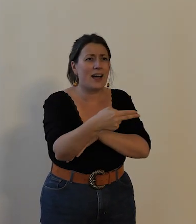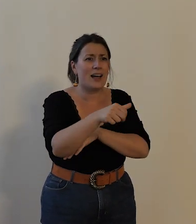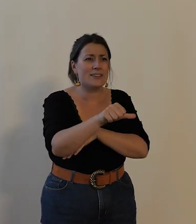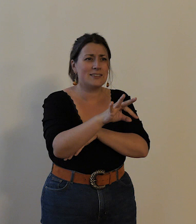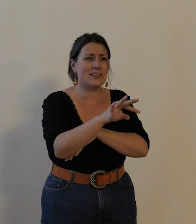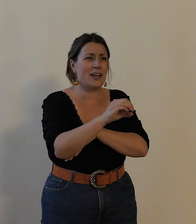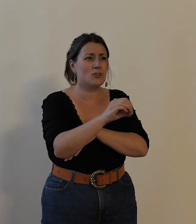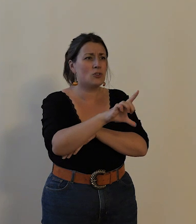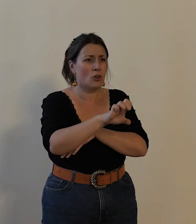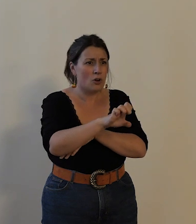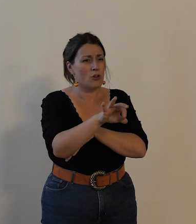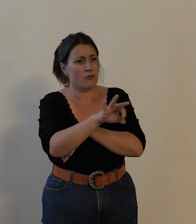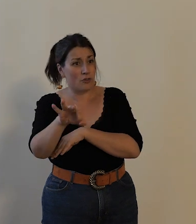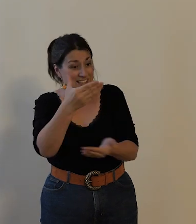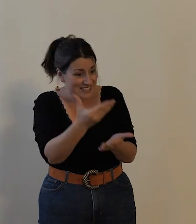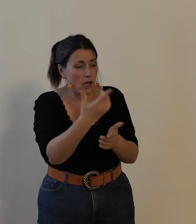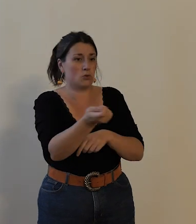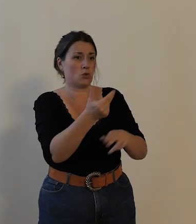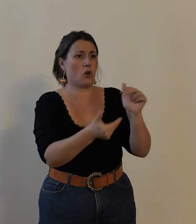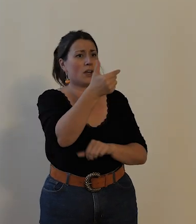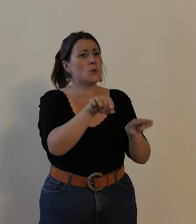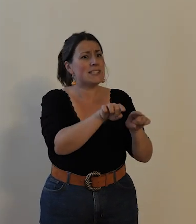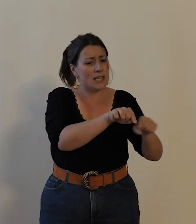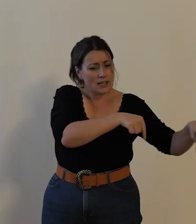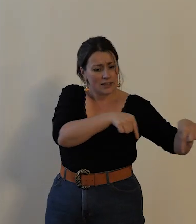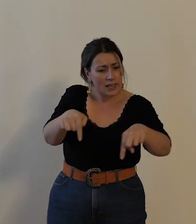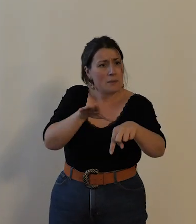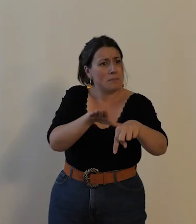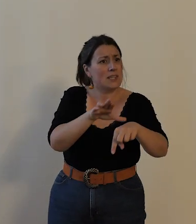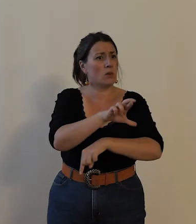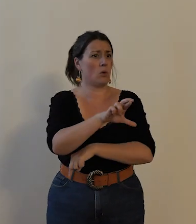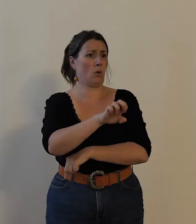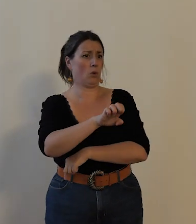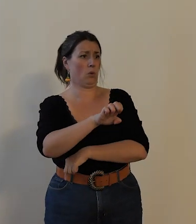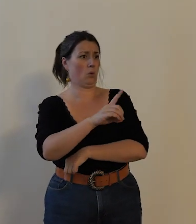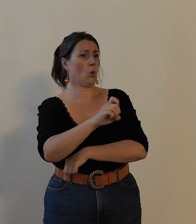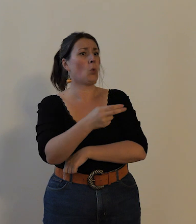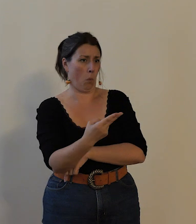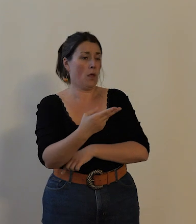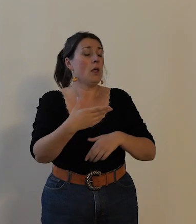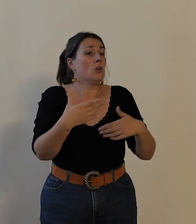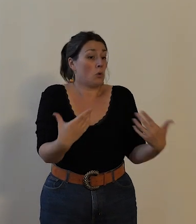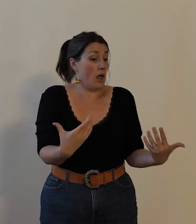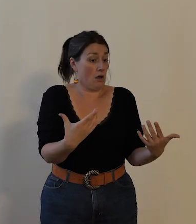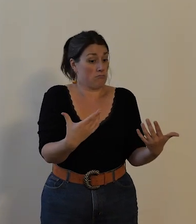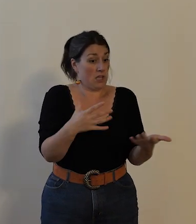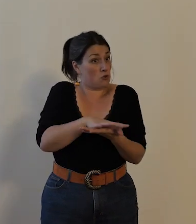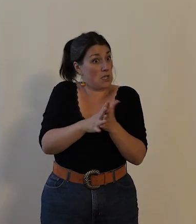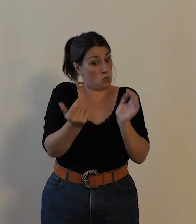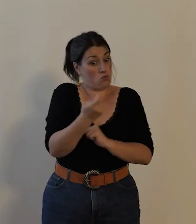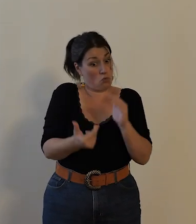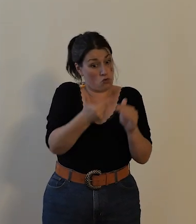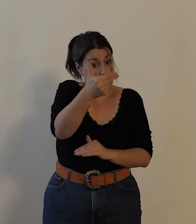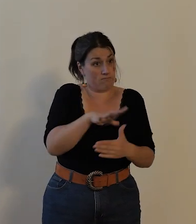le quai Proudhon et donc c'est le haut de la ville de Tour association viélo